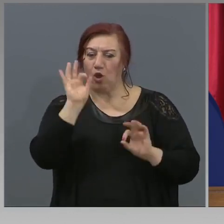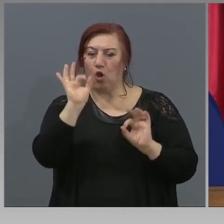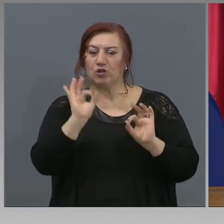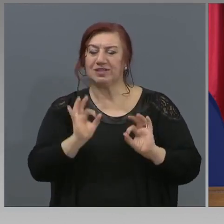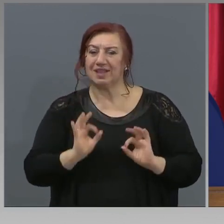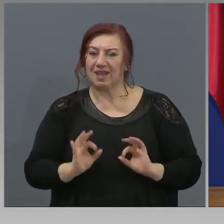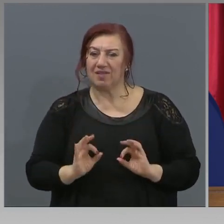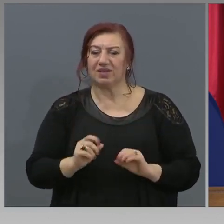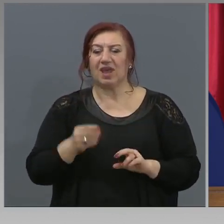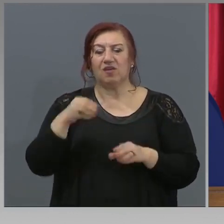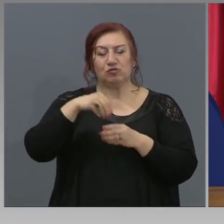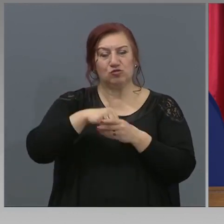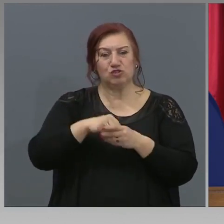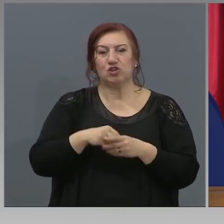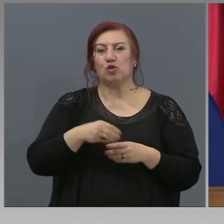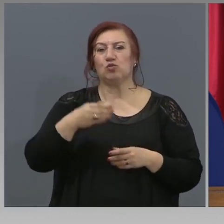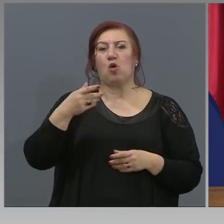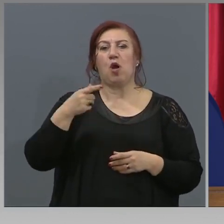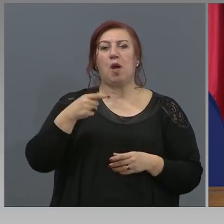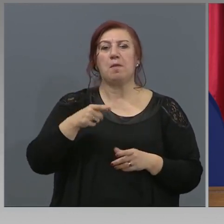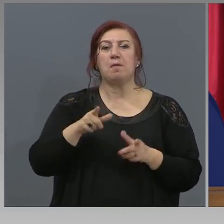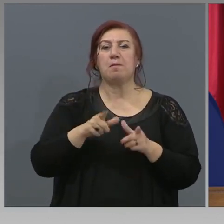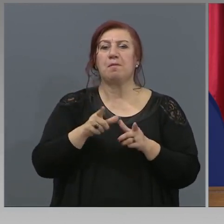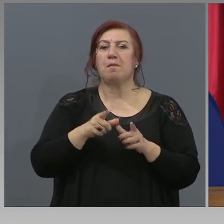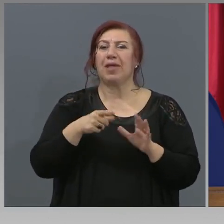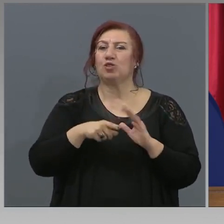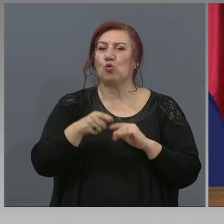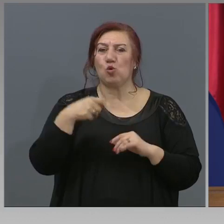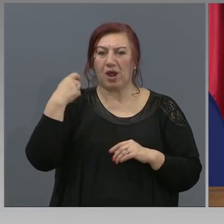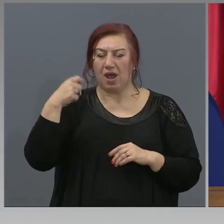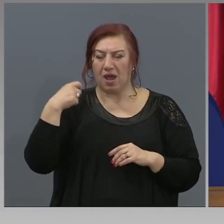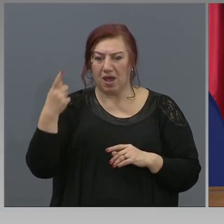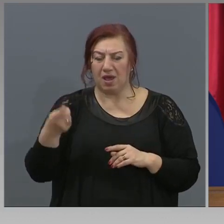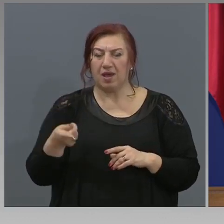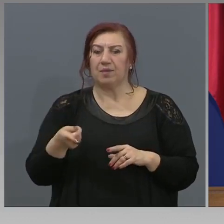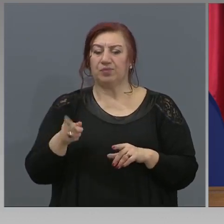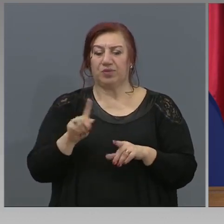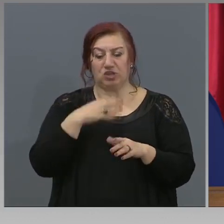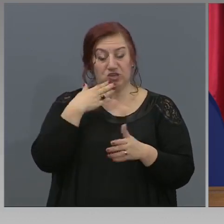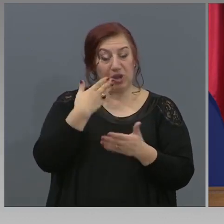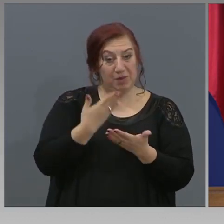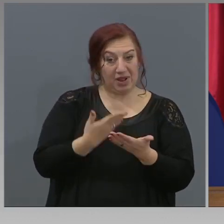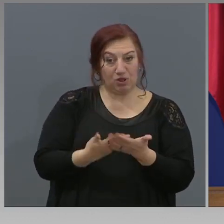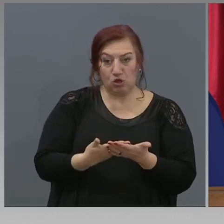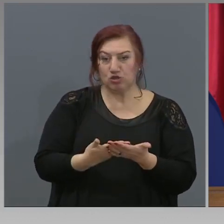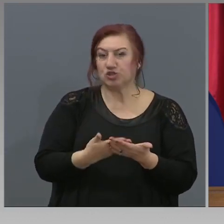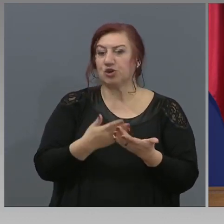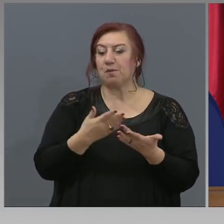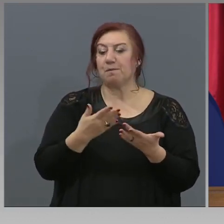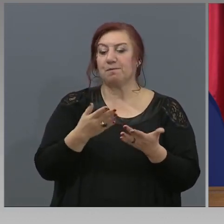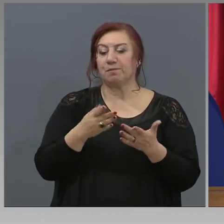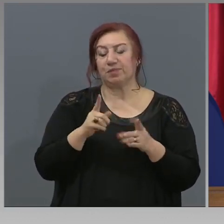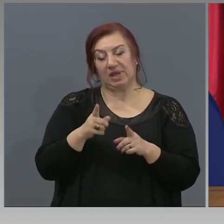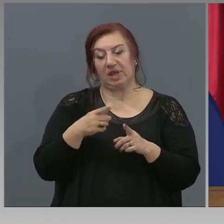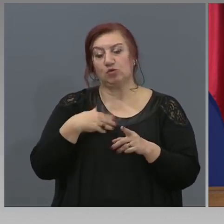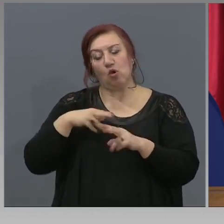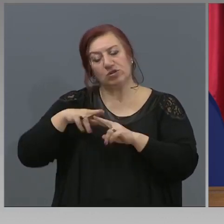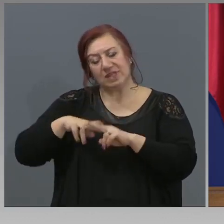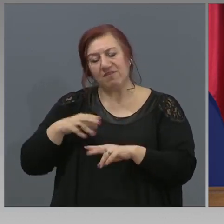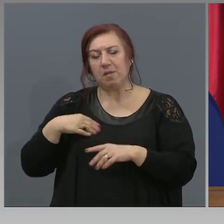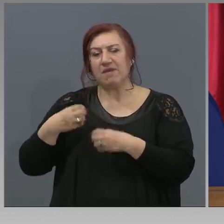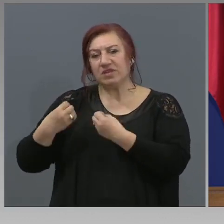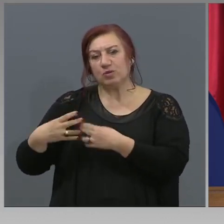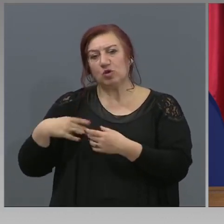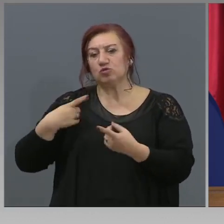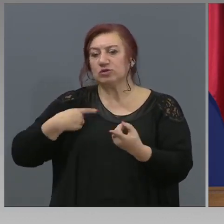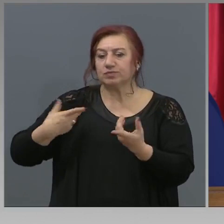зрелостни изпите. Най-вероятно това, което ще предложим, казвам, най-вероятно ще предложим, защото се пак се оставяме на възможност да го обсъдим с